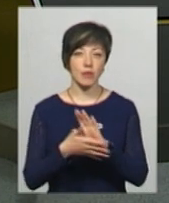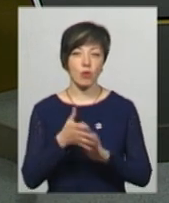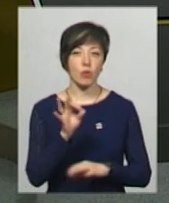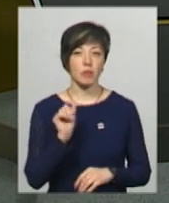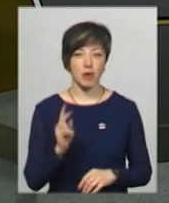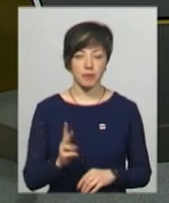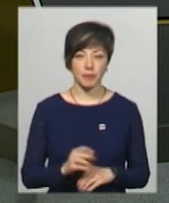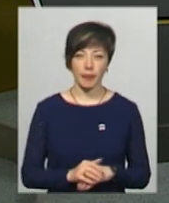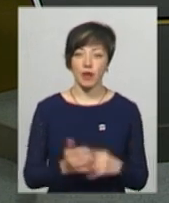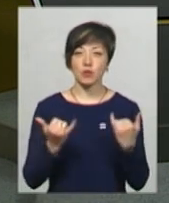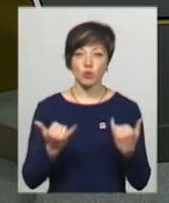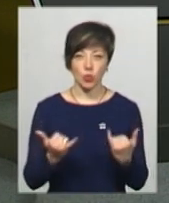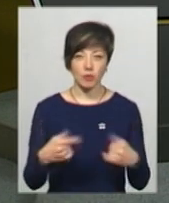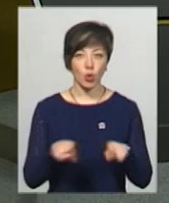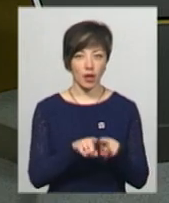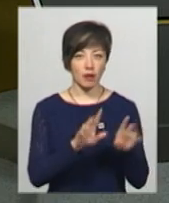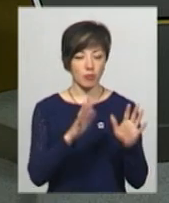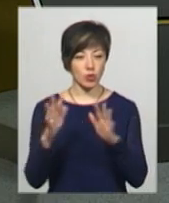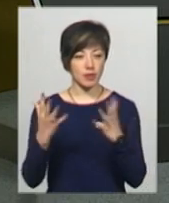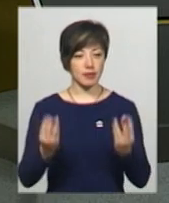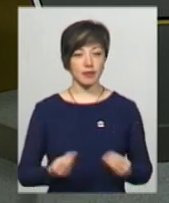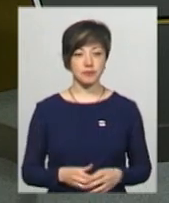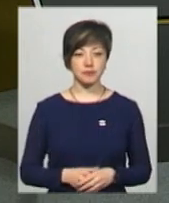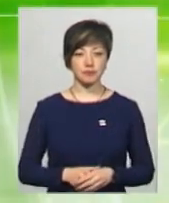мови Ольга Рибак. Сьогодні про такі події дя.